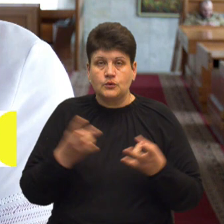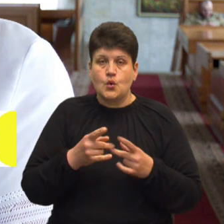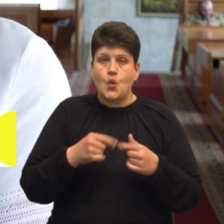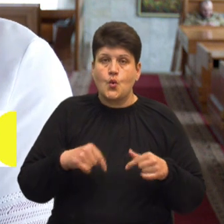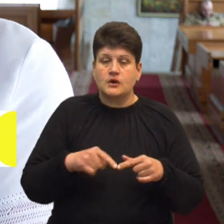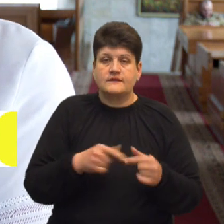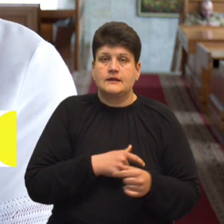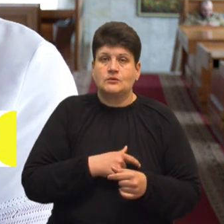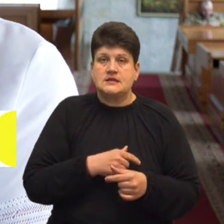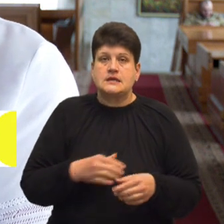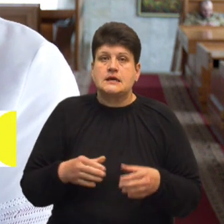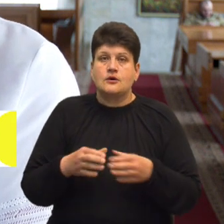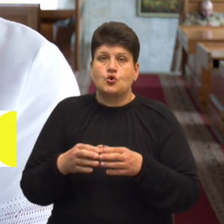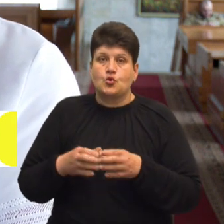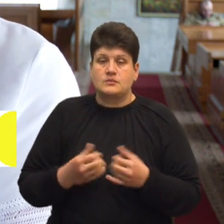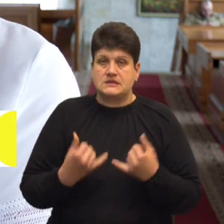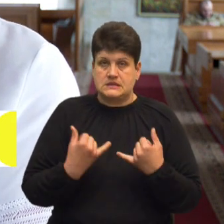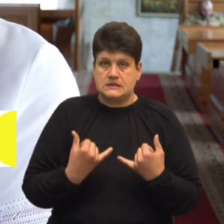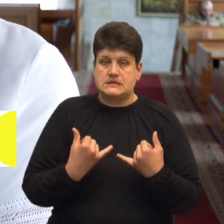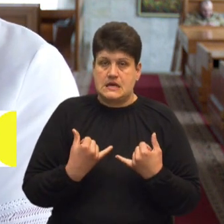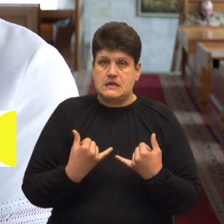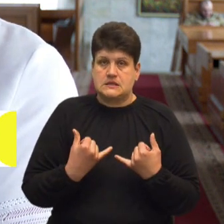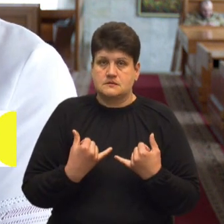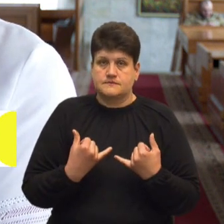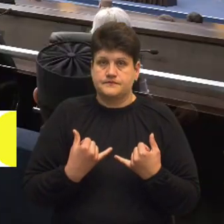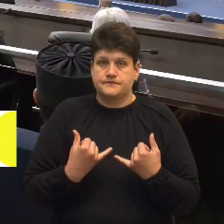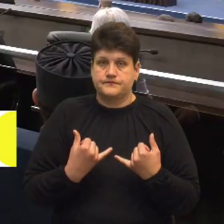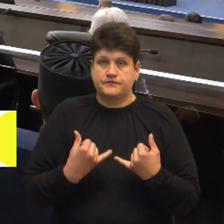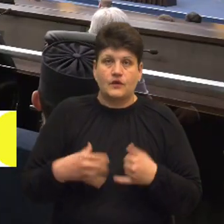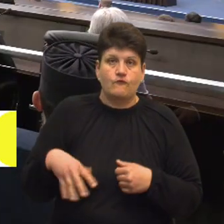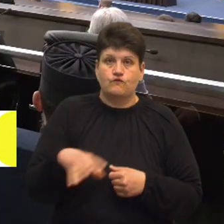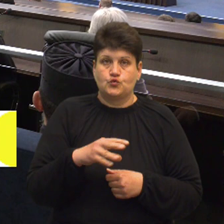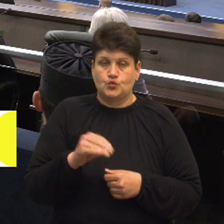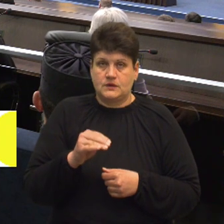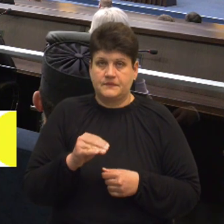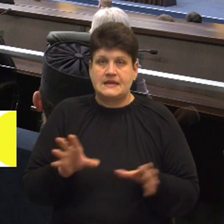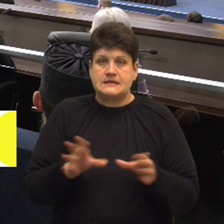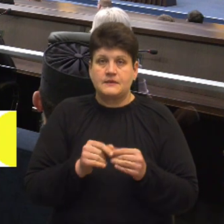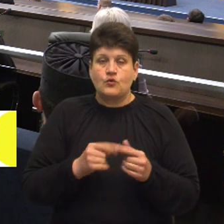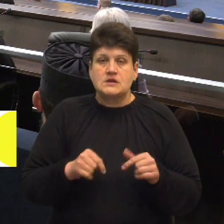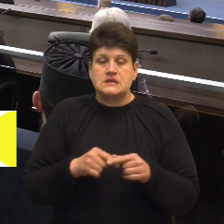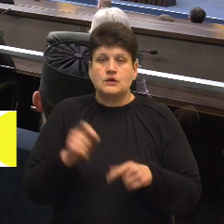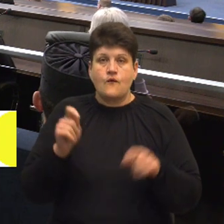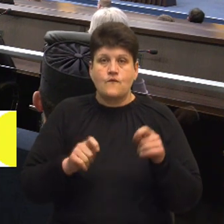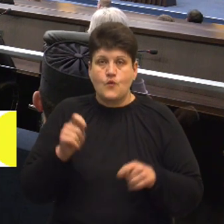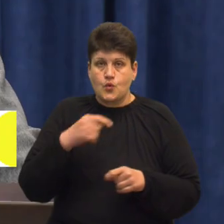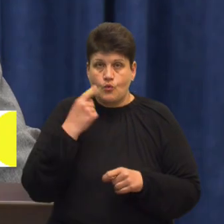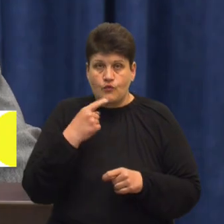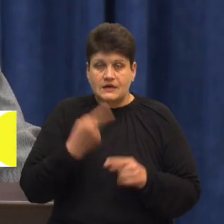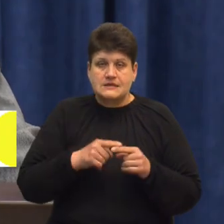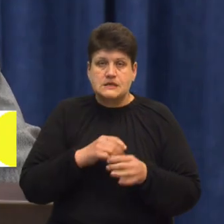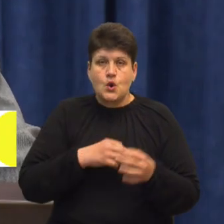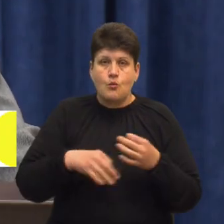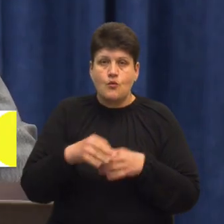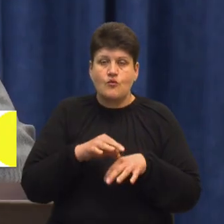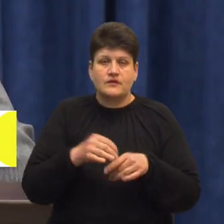депутатських груп зараз всюди. Співорганізатор форуму Юрій Зушій каже, такі обговорення проводять